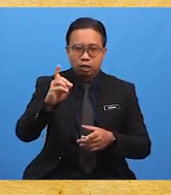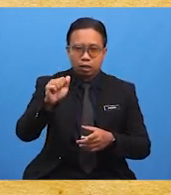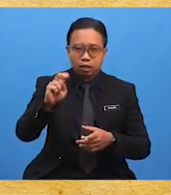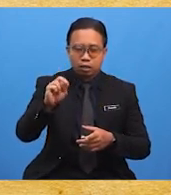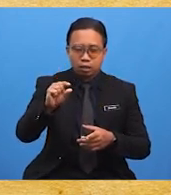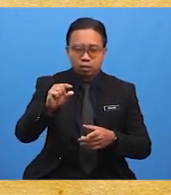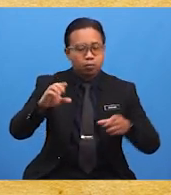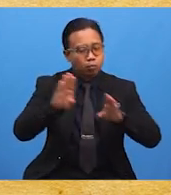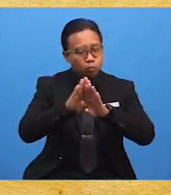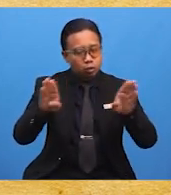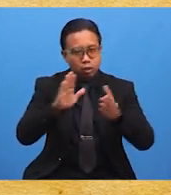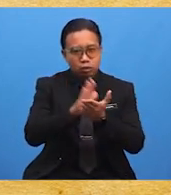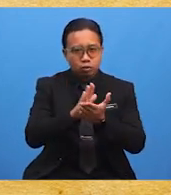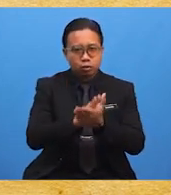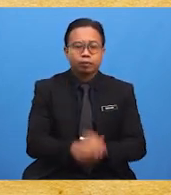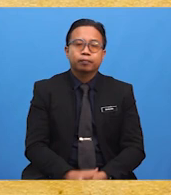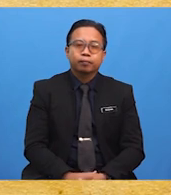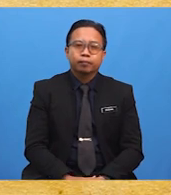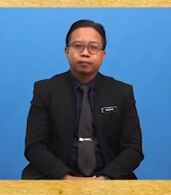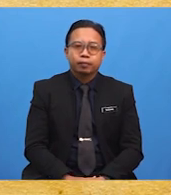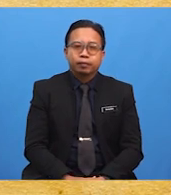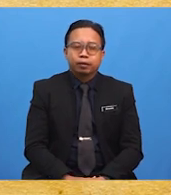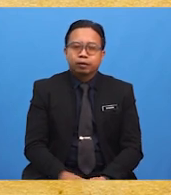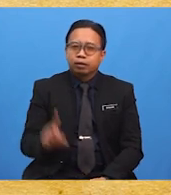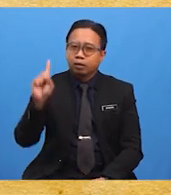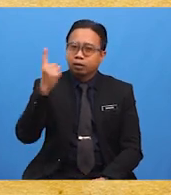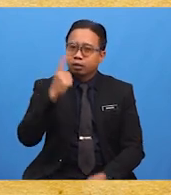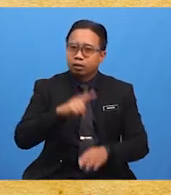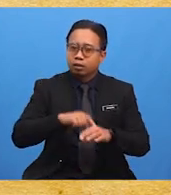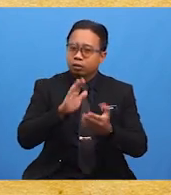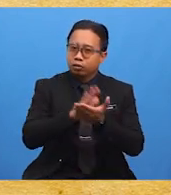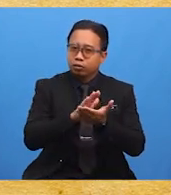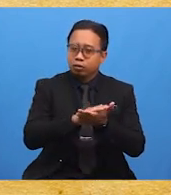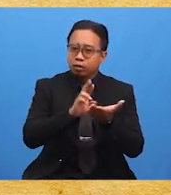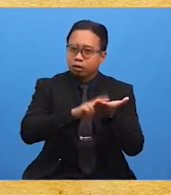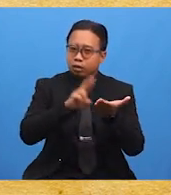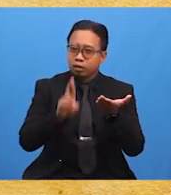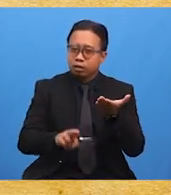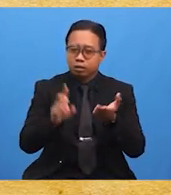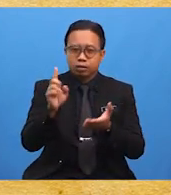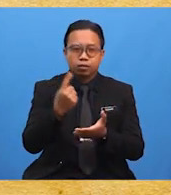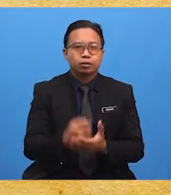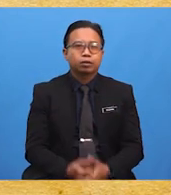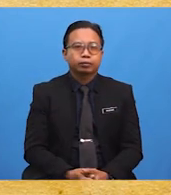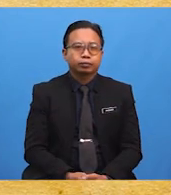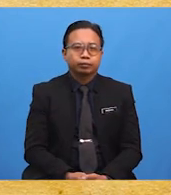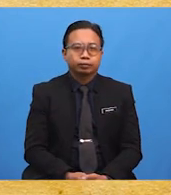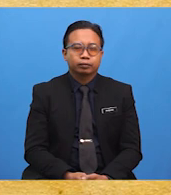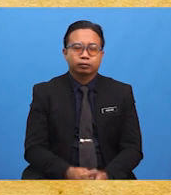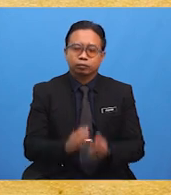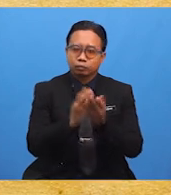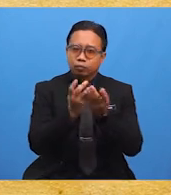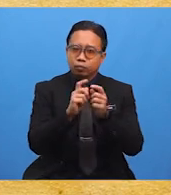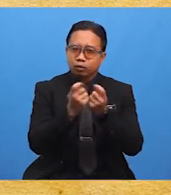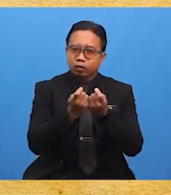Pendidikan Tamil hanya terbatas di sekolah rendah. kandungan kurikulum, buku teks